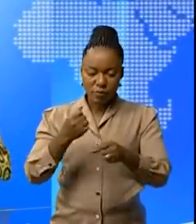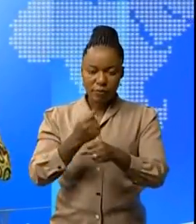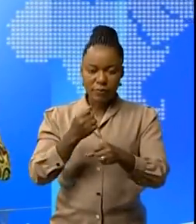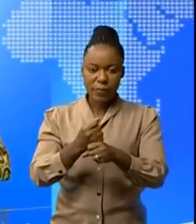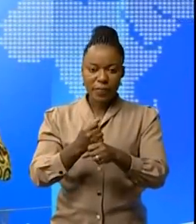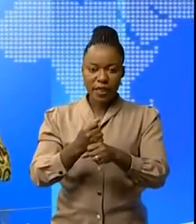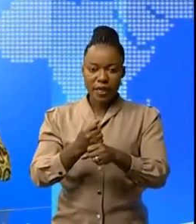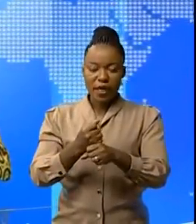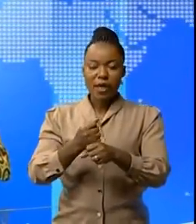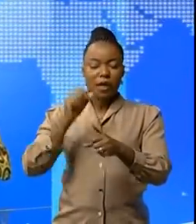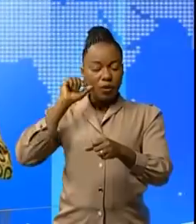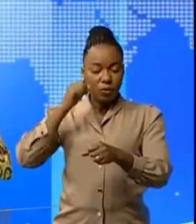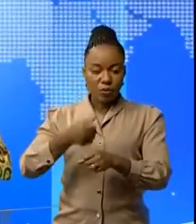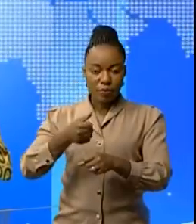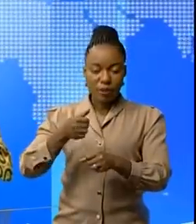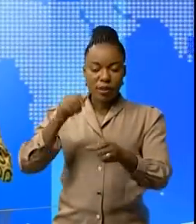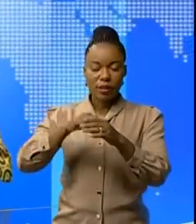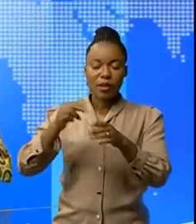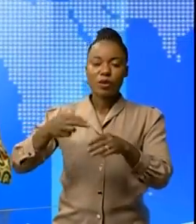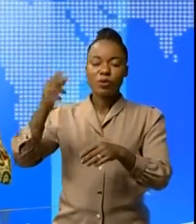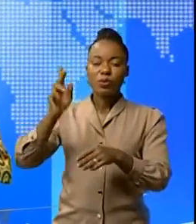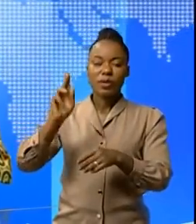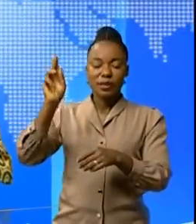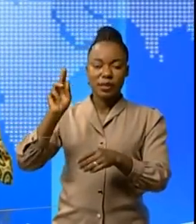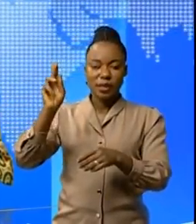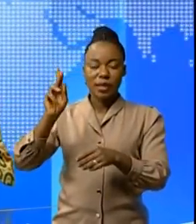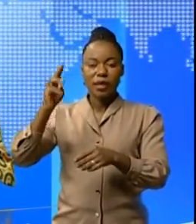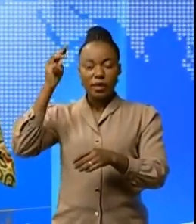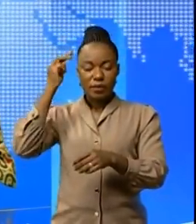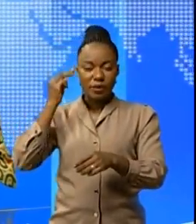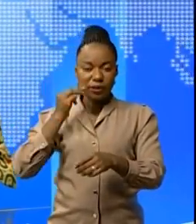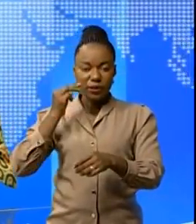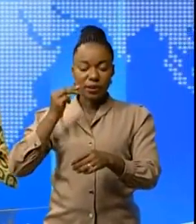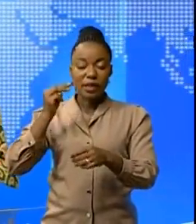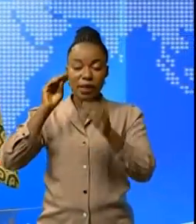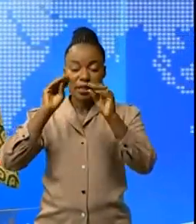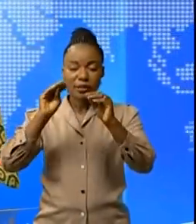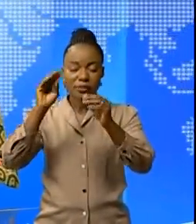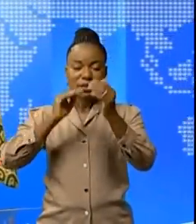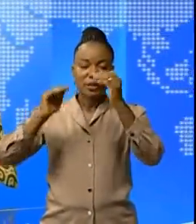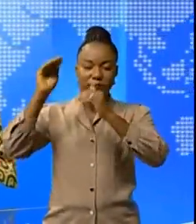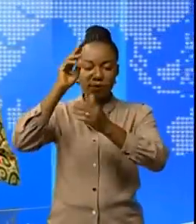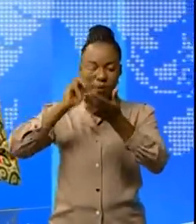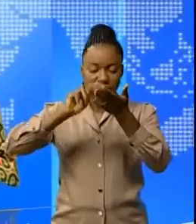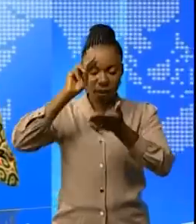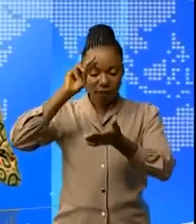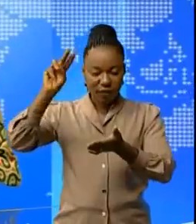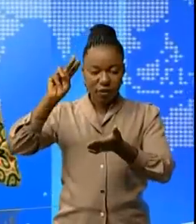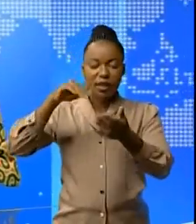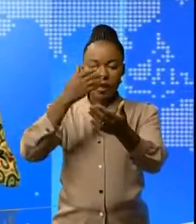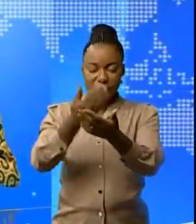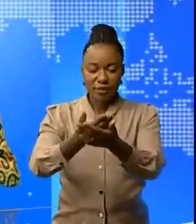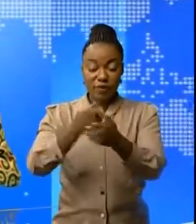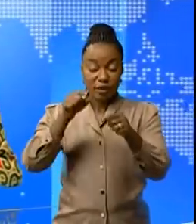Okatanga à Lubumbashi le ministre de l'enseignement supérieur et universitaire Moïne Dozangi est arrivé exactement à